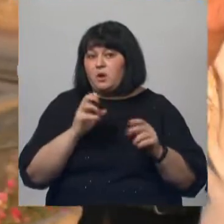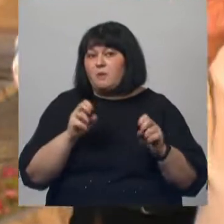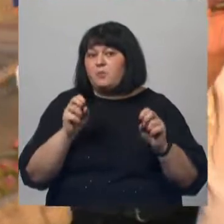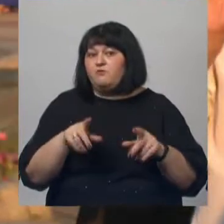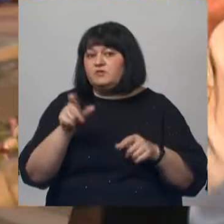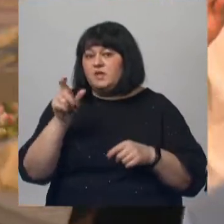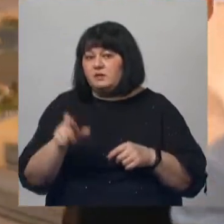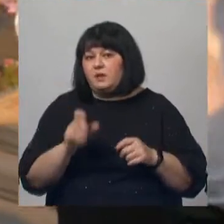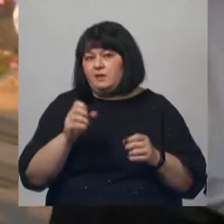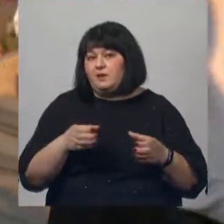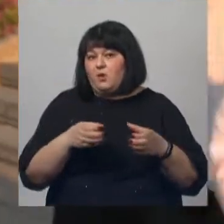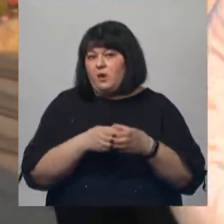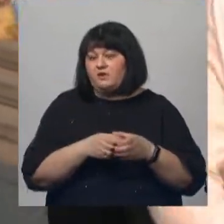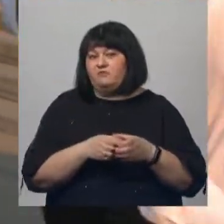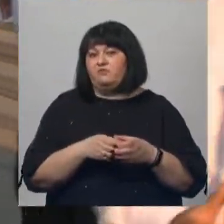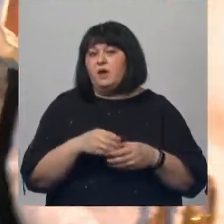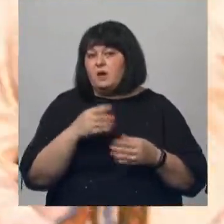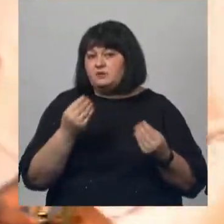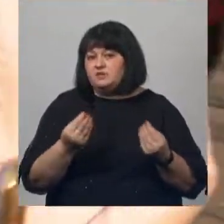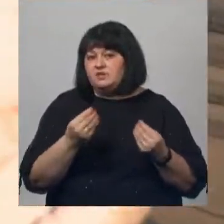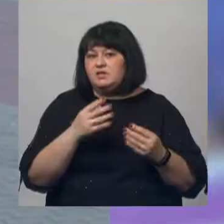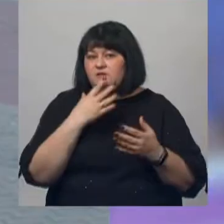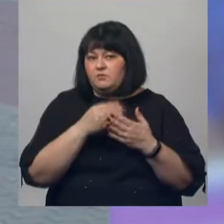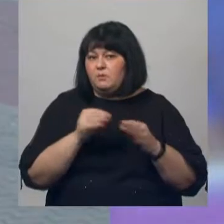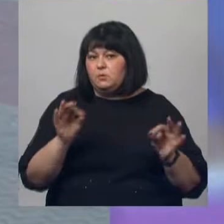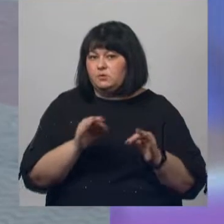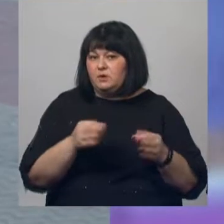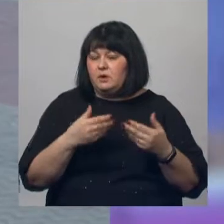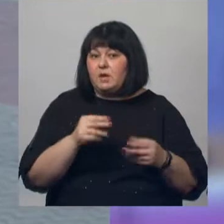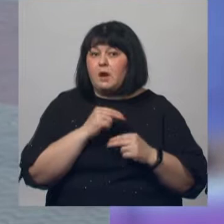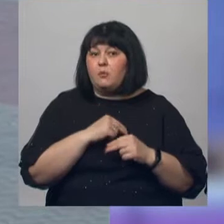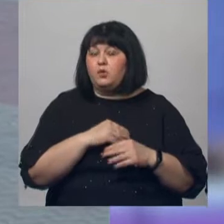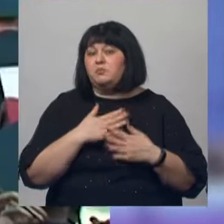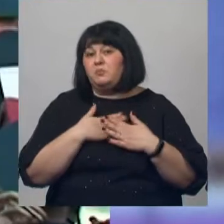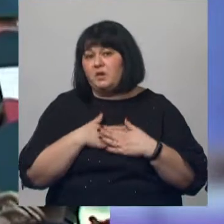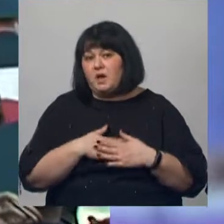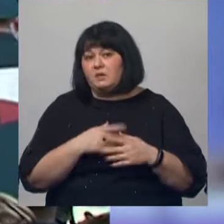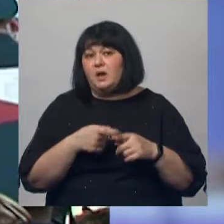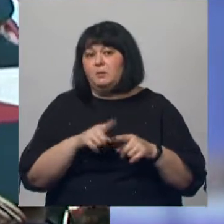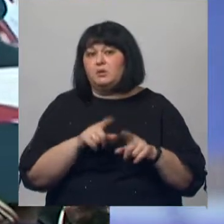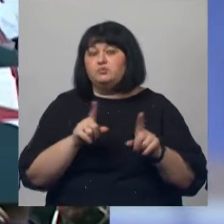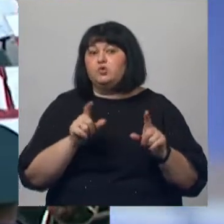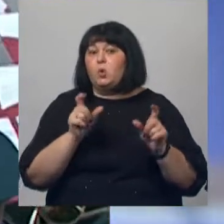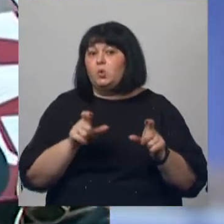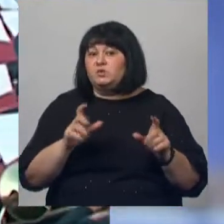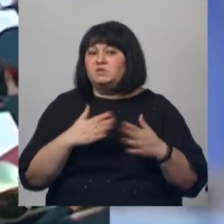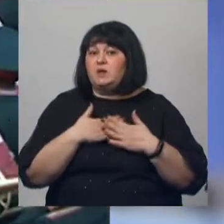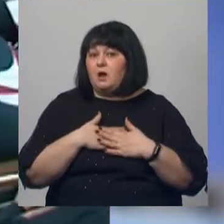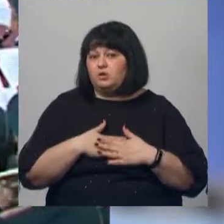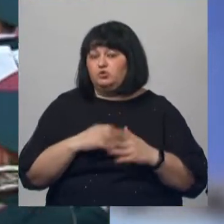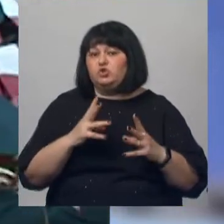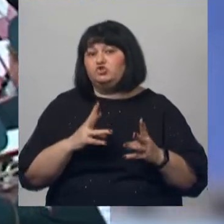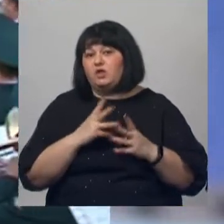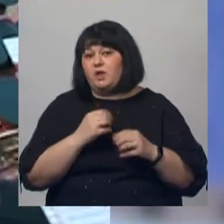самодеятельным коллективом. Мэтр ценил самодачу музыкантов. Работать приятно, потому что люди с радостью и с желанием